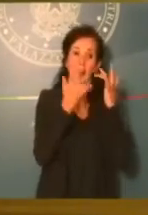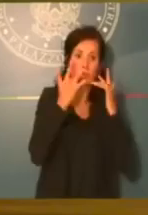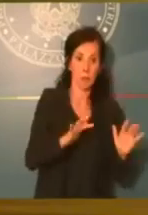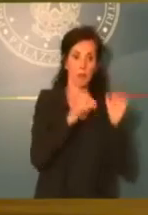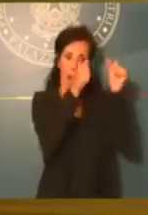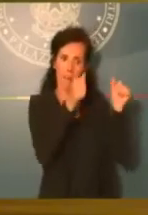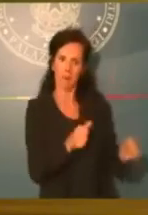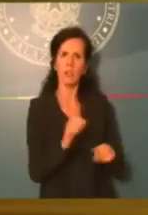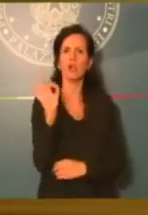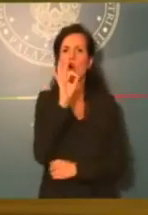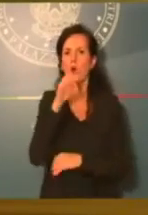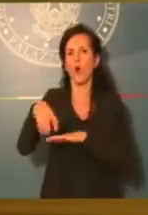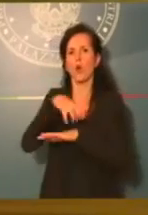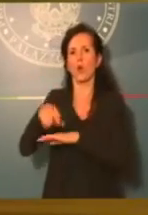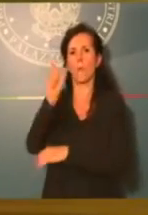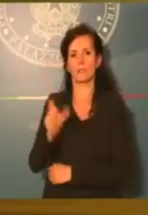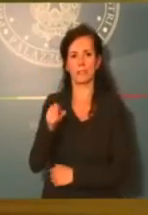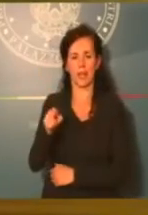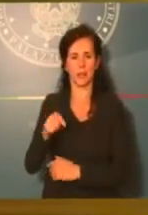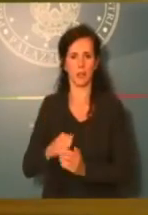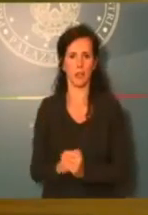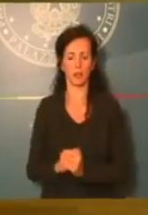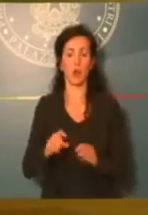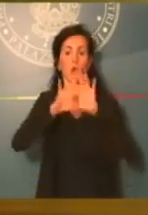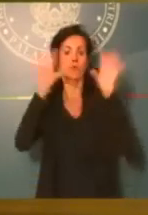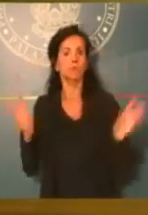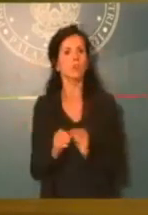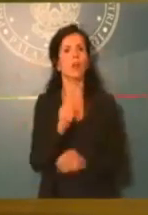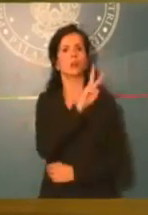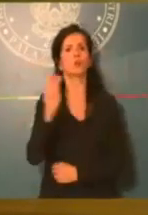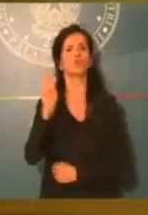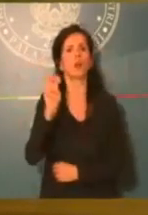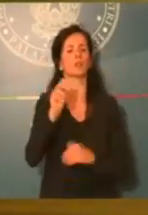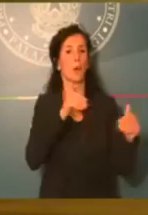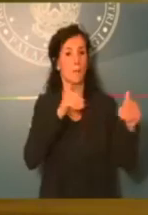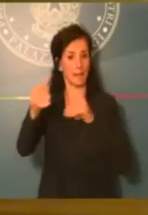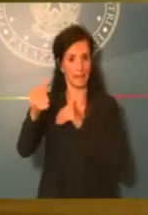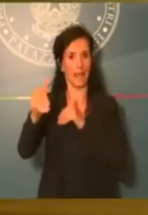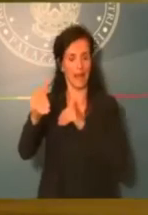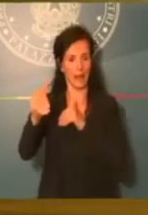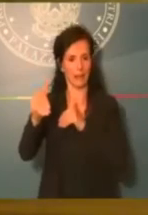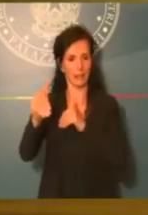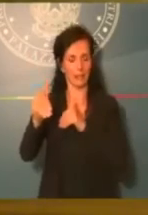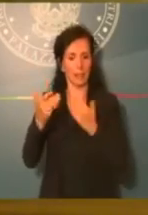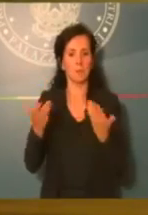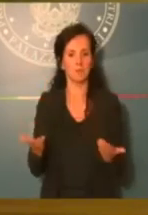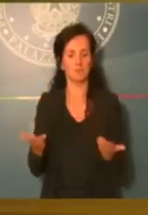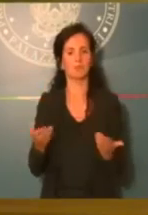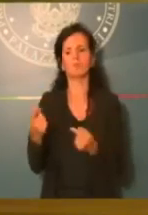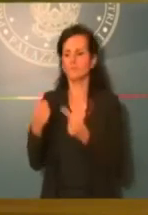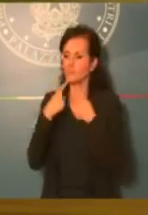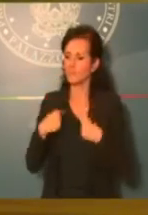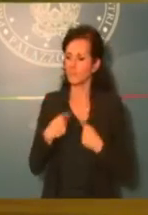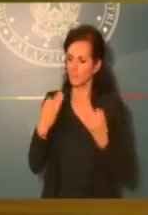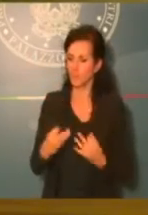commissariali. Complessivamente sono 200 miliardi, rispetto ai quali ovviamente non appena avremo la modalità di utilizzo dei